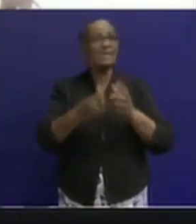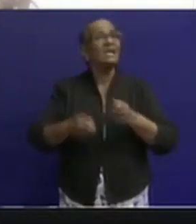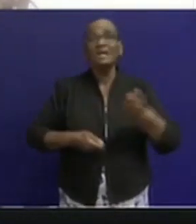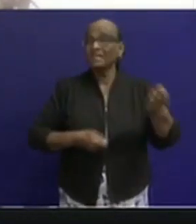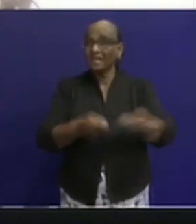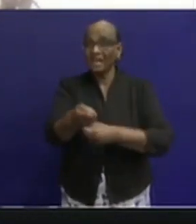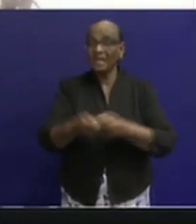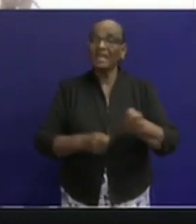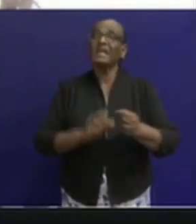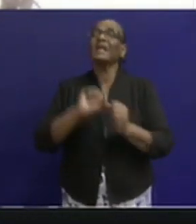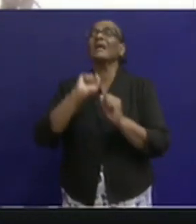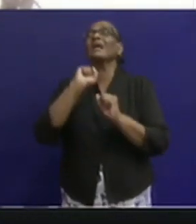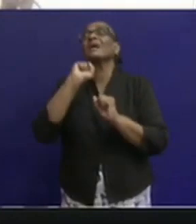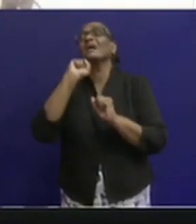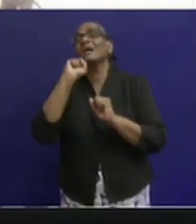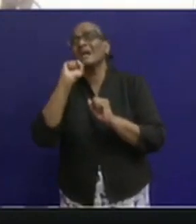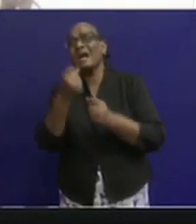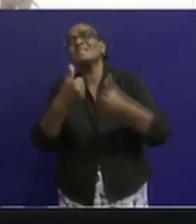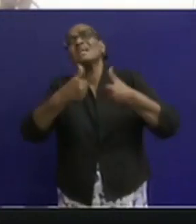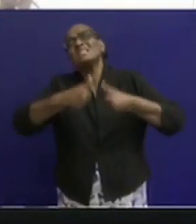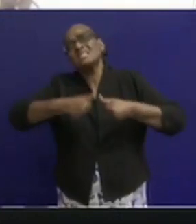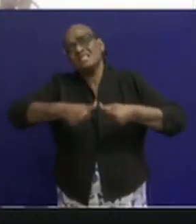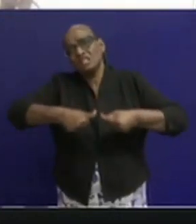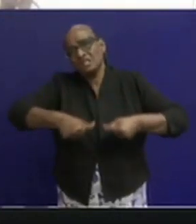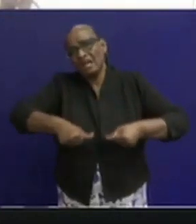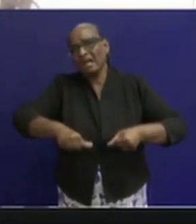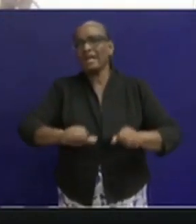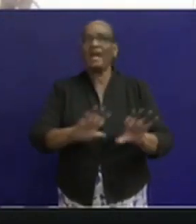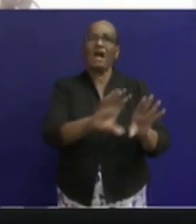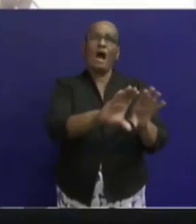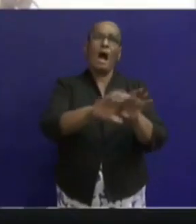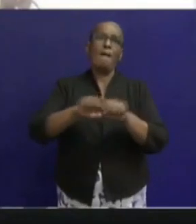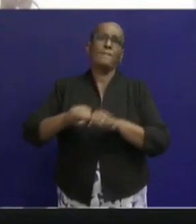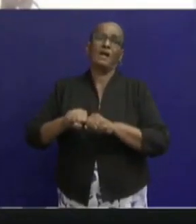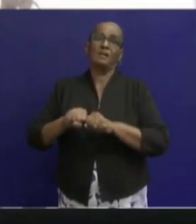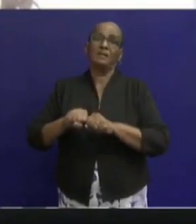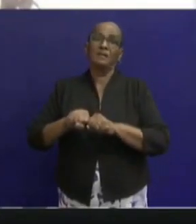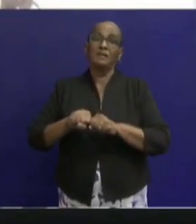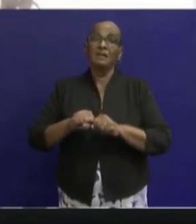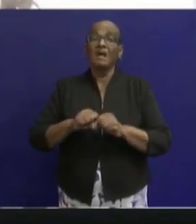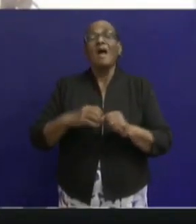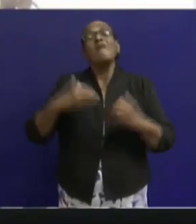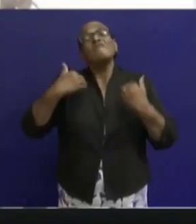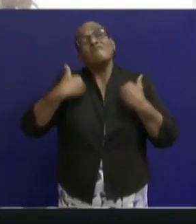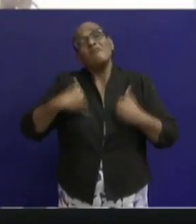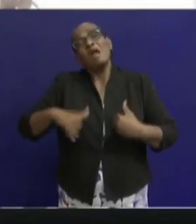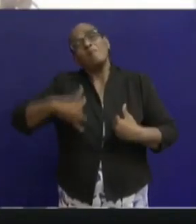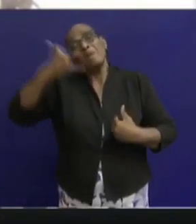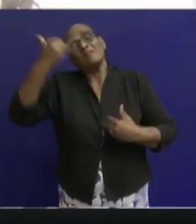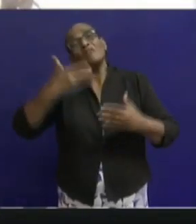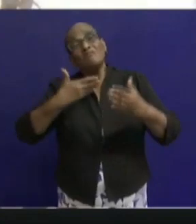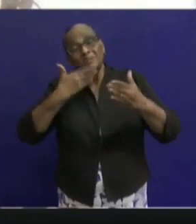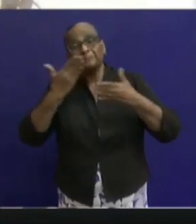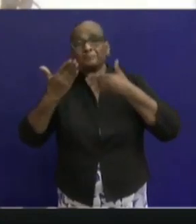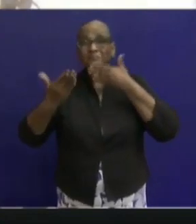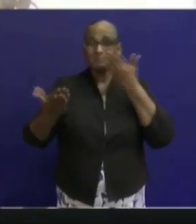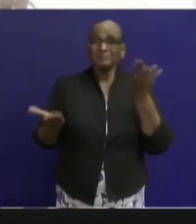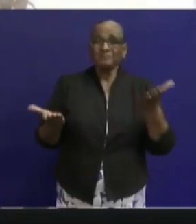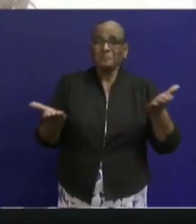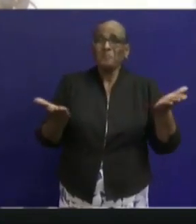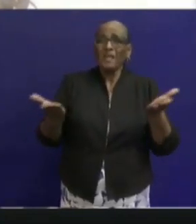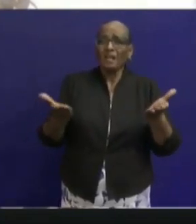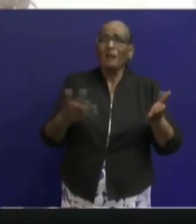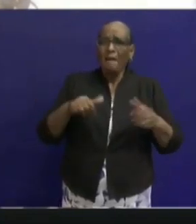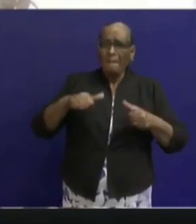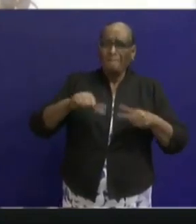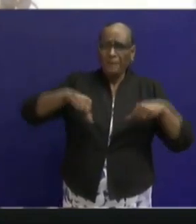genoodzaakt zijn om strengere maatregelen te treffen. En heel veel mensen vragen al, begint u